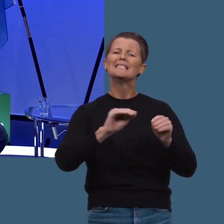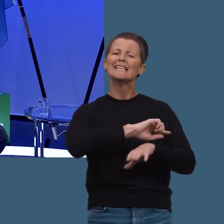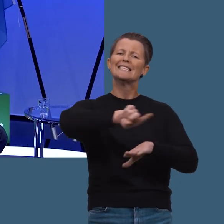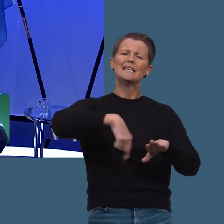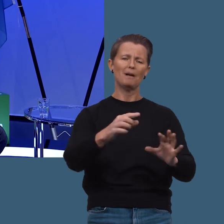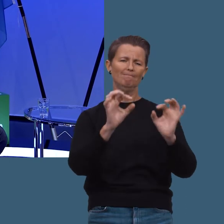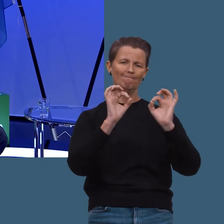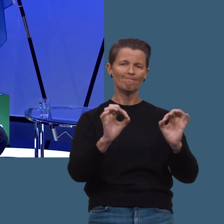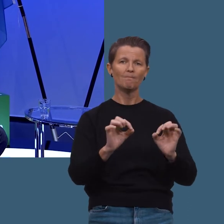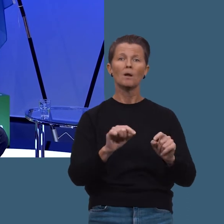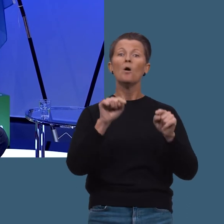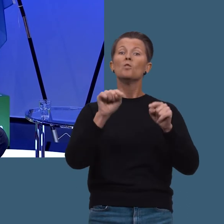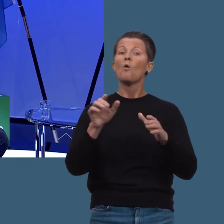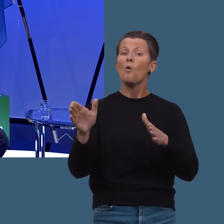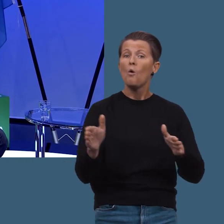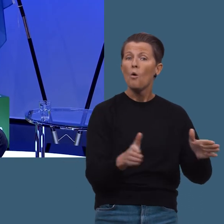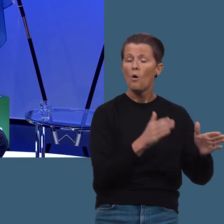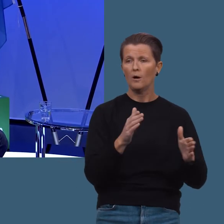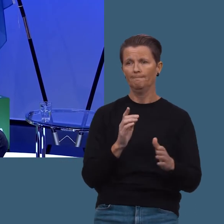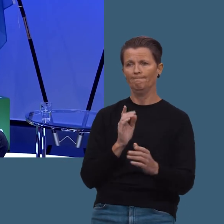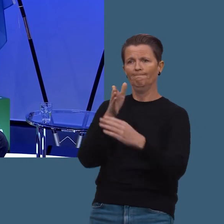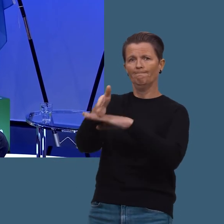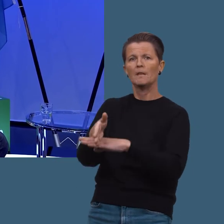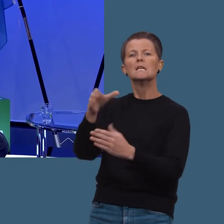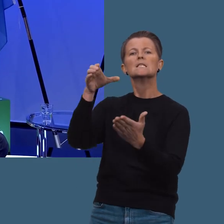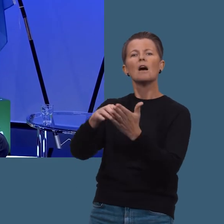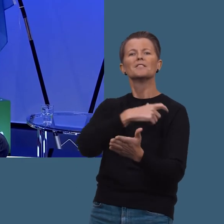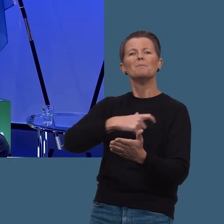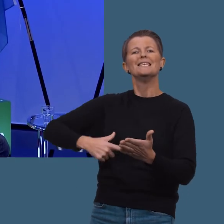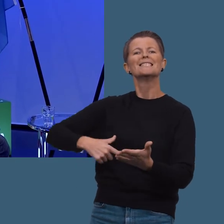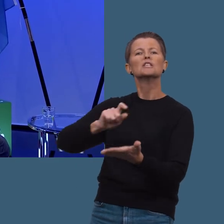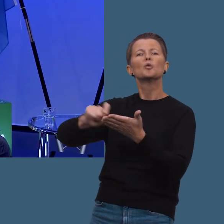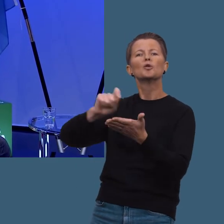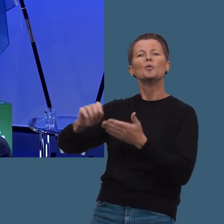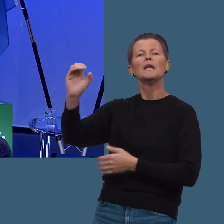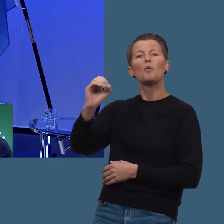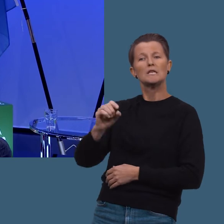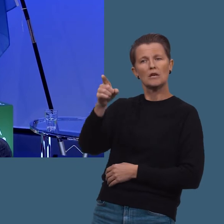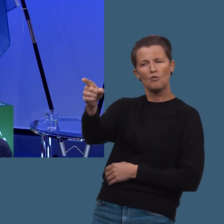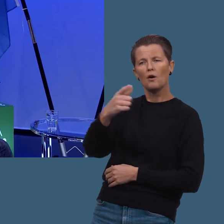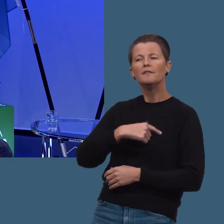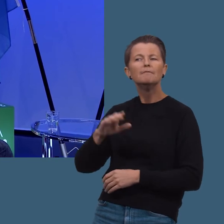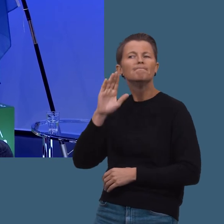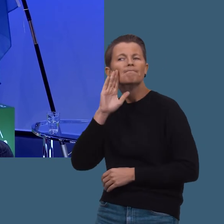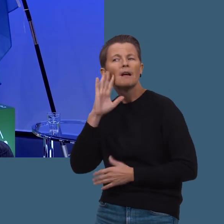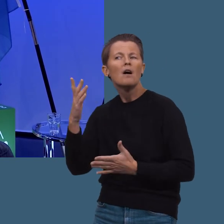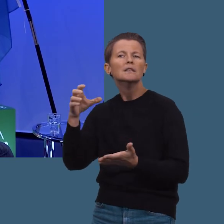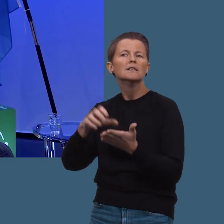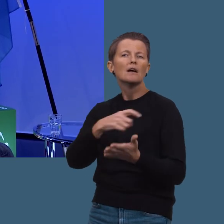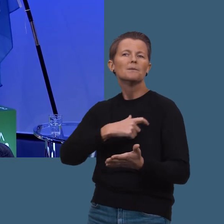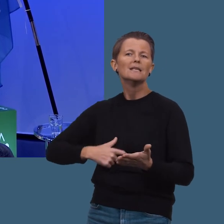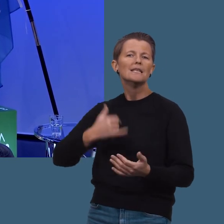undervisningstimen. Nå skal vi flytte oss til statsministerens kontor i Oslo, og høre hva